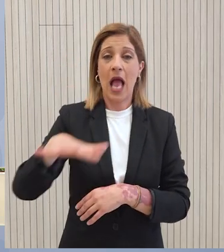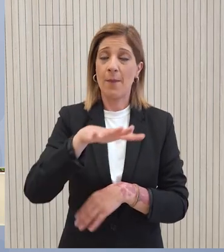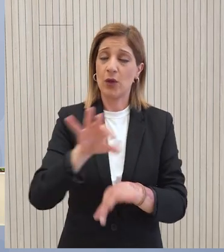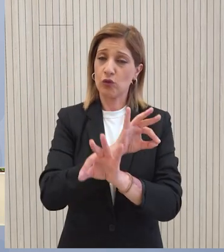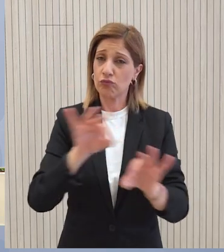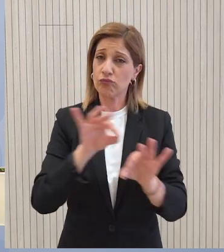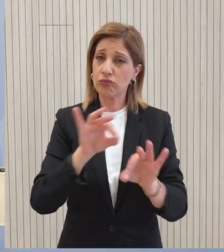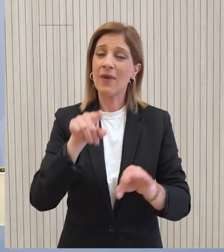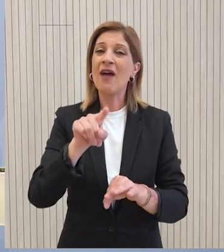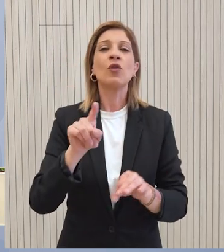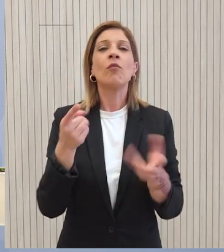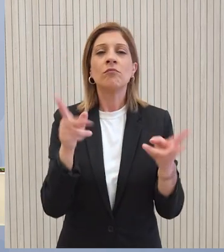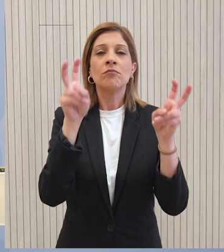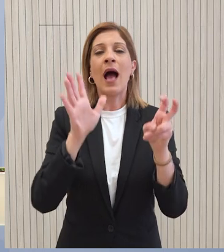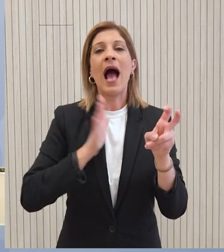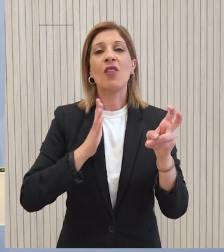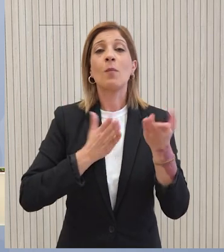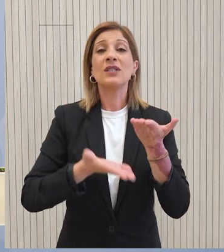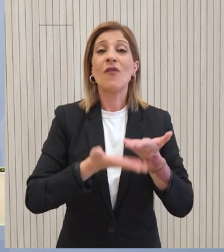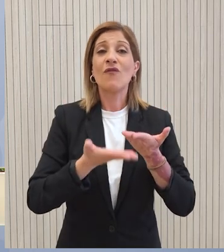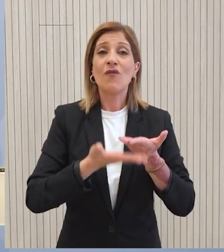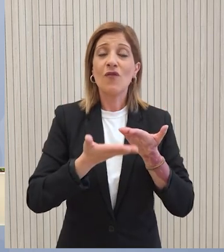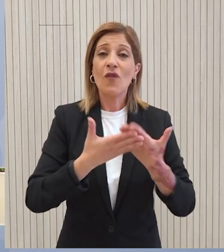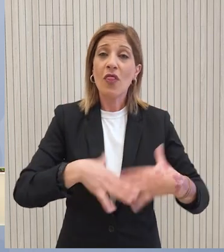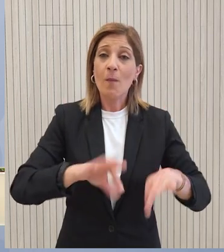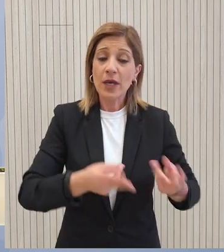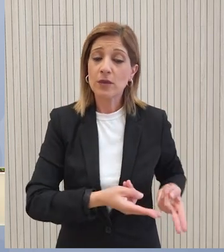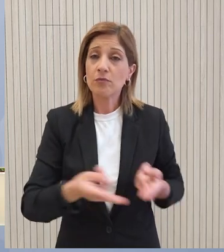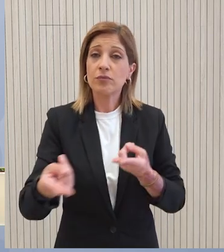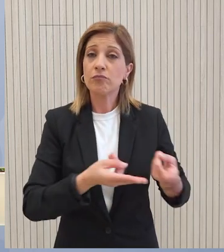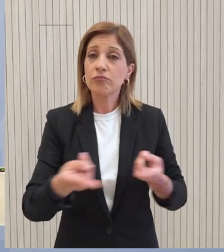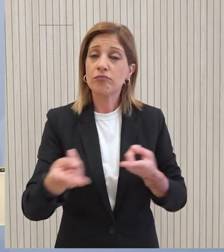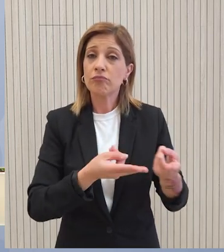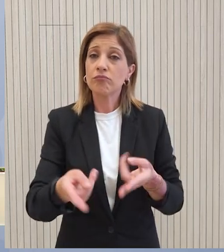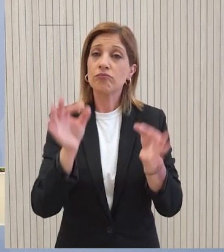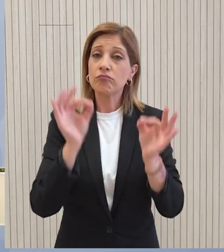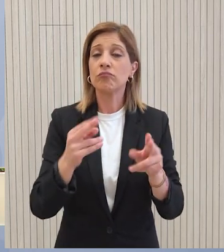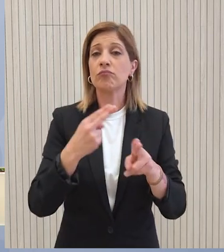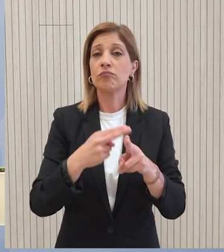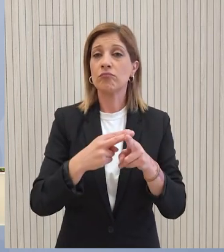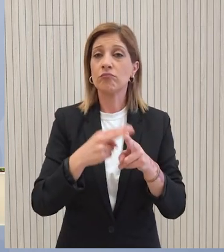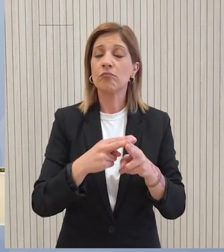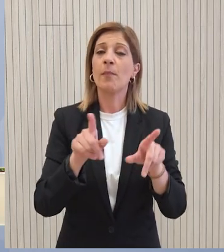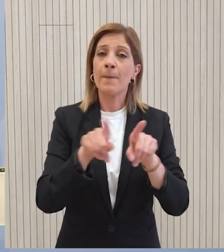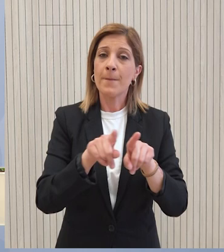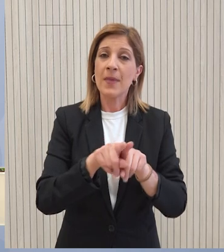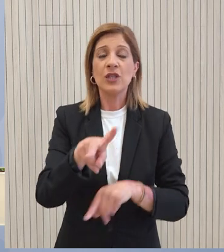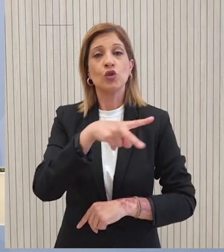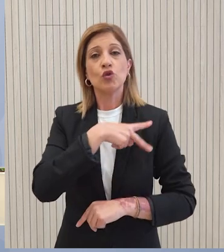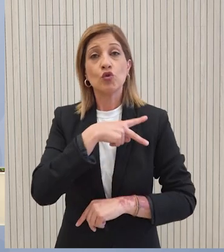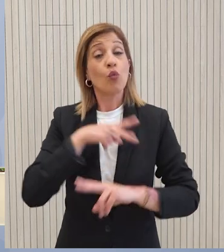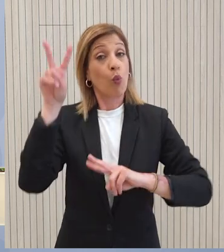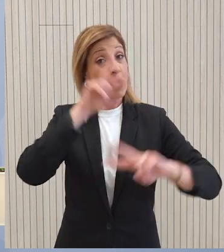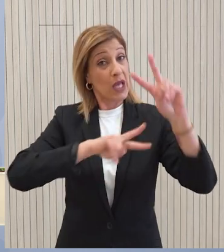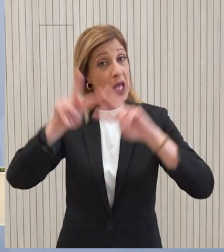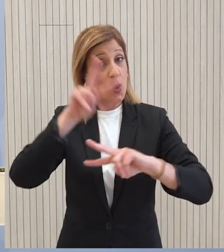αποτελέσουν μέρος της ανθρωπιστικής βοήθειας που θα ξεκινήσει να εκφορτώνεται λαμβάνοντας πάντοτε υπόψη ότι πρέπει να συντρέχουν οι κατάλληλες καιρικές